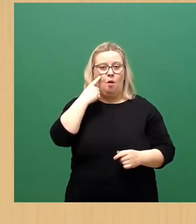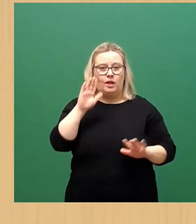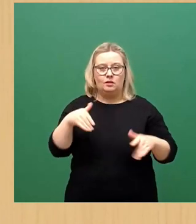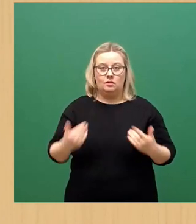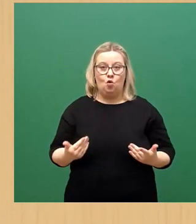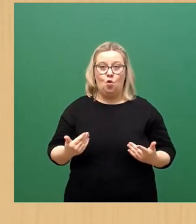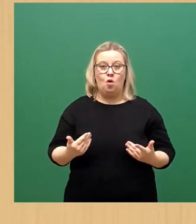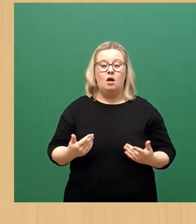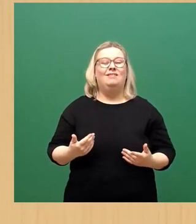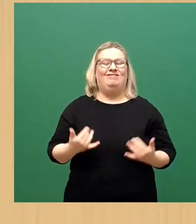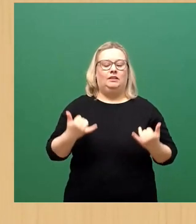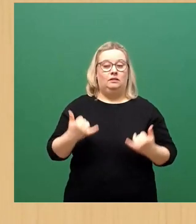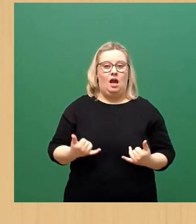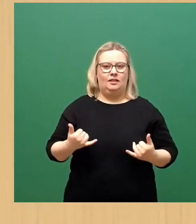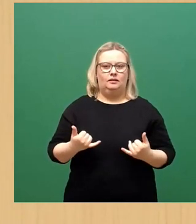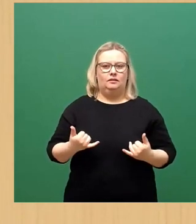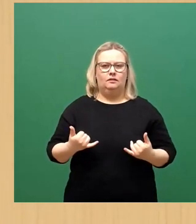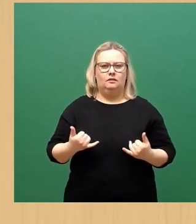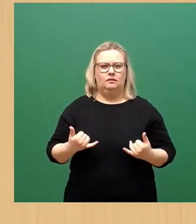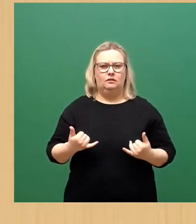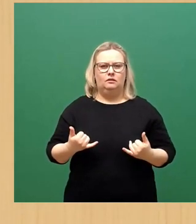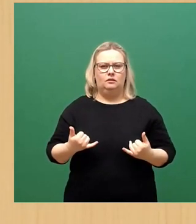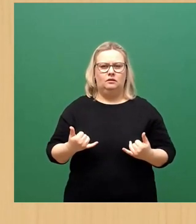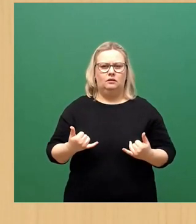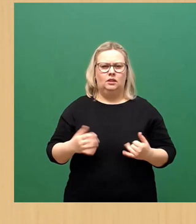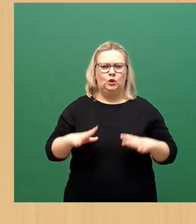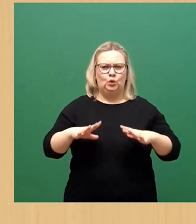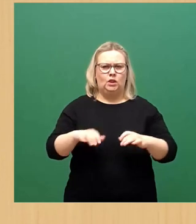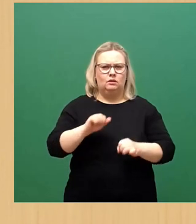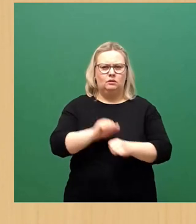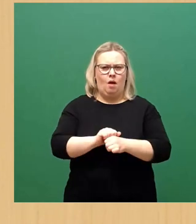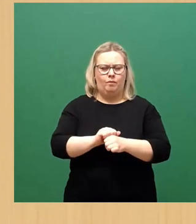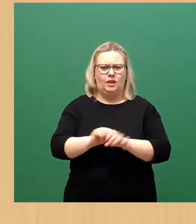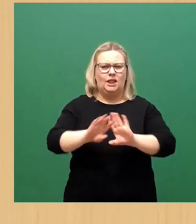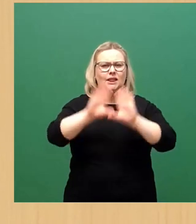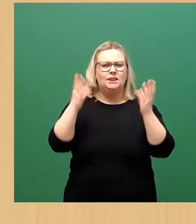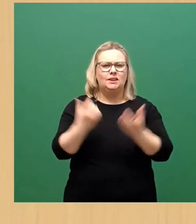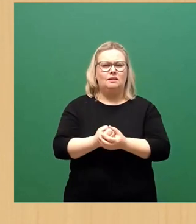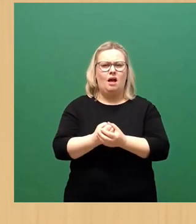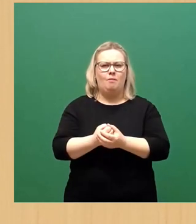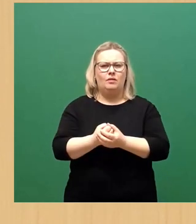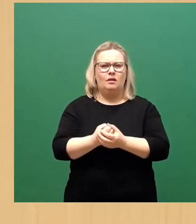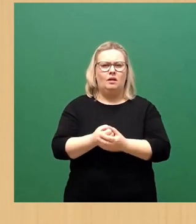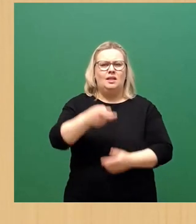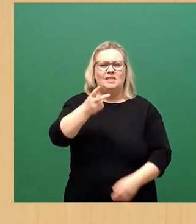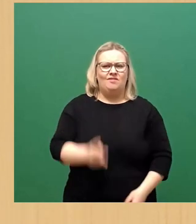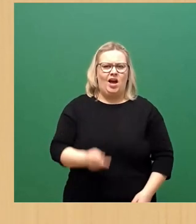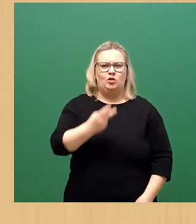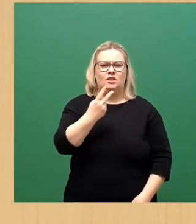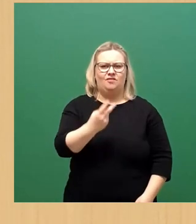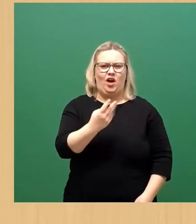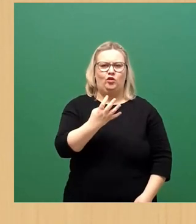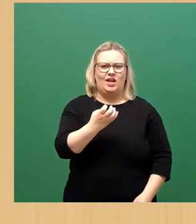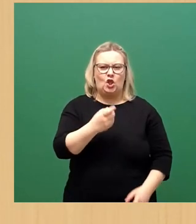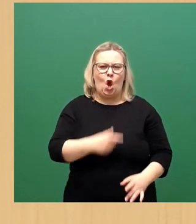Gesundheitsamt insgesamt 242 zusätzliche